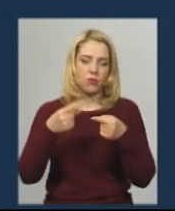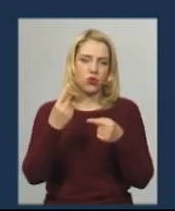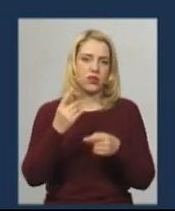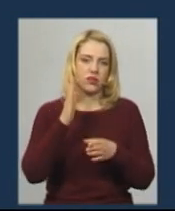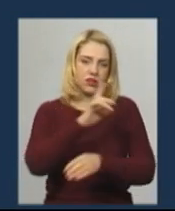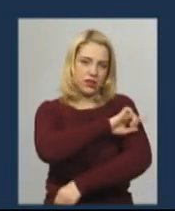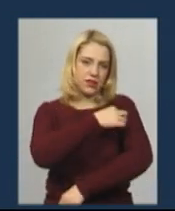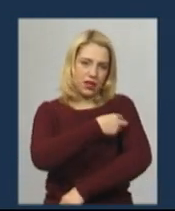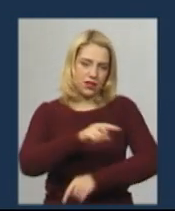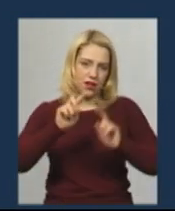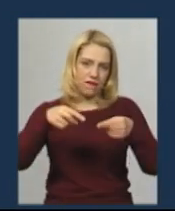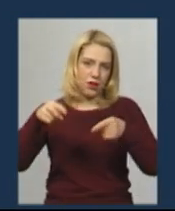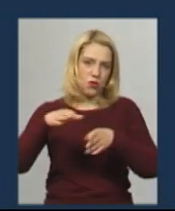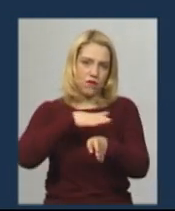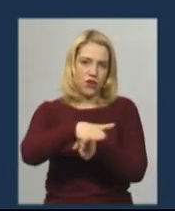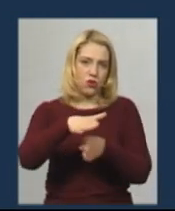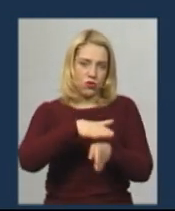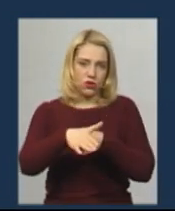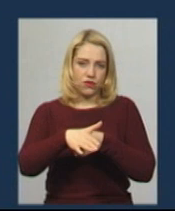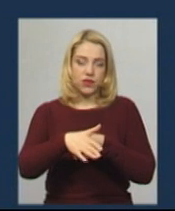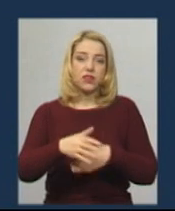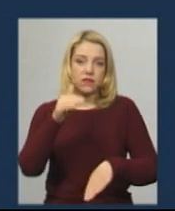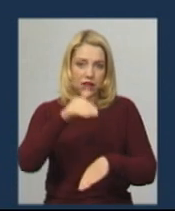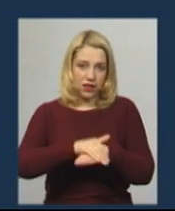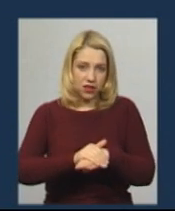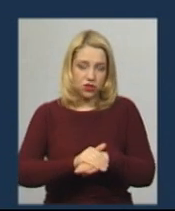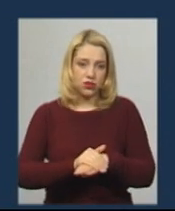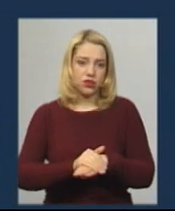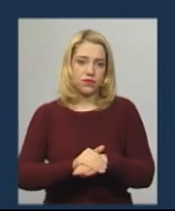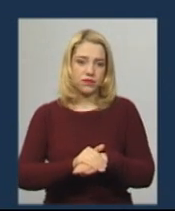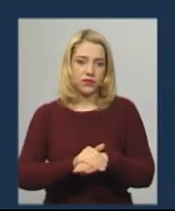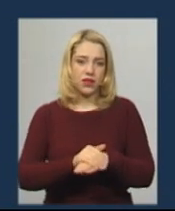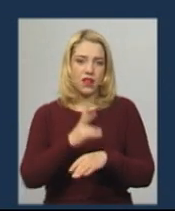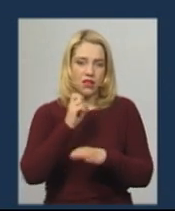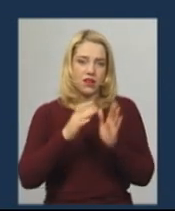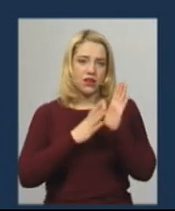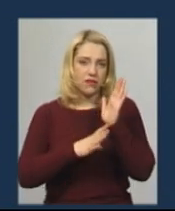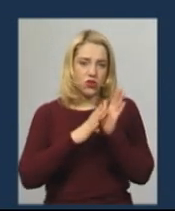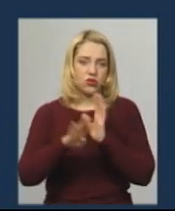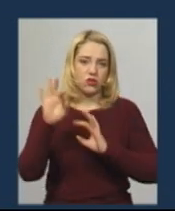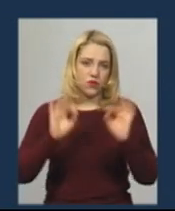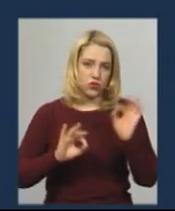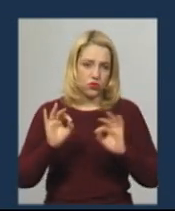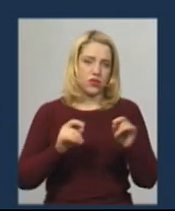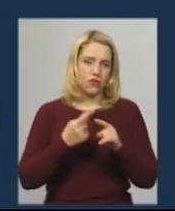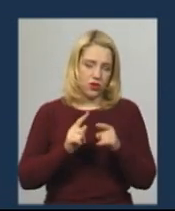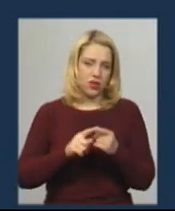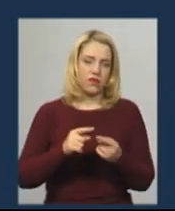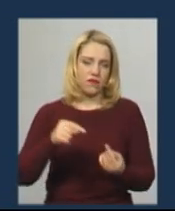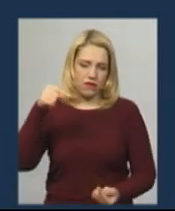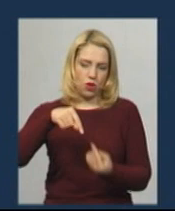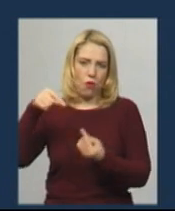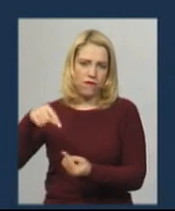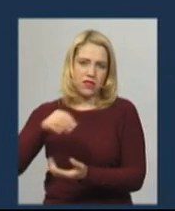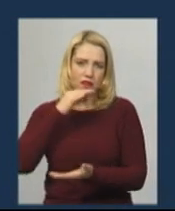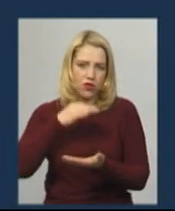вимог проти педіологічних. Фактично, вони на 90% відповідають тим вимогам, які є